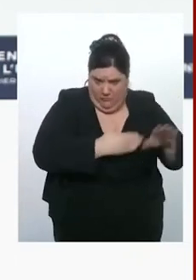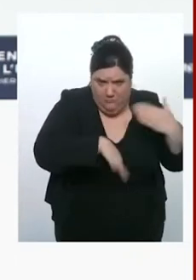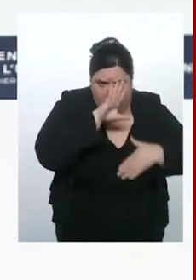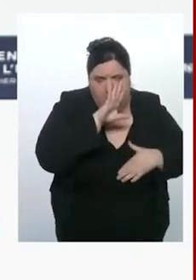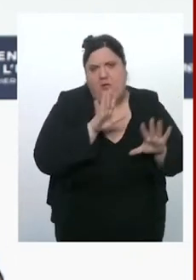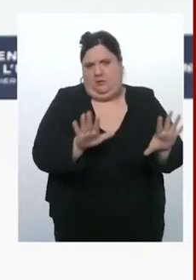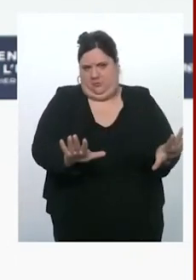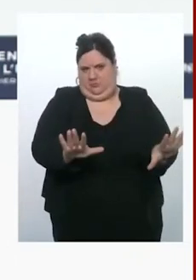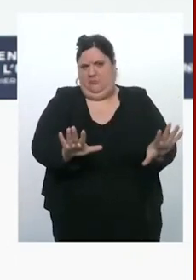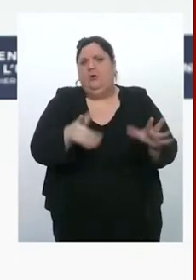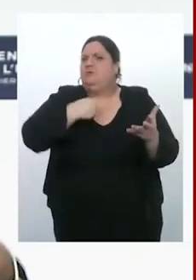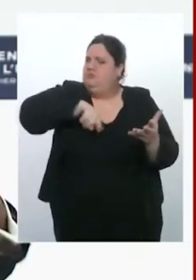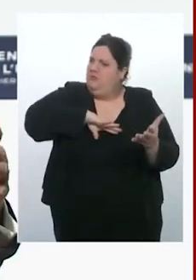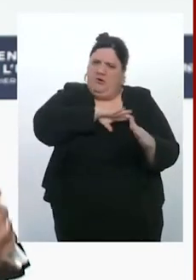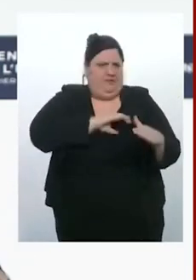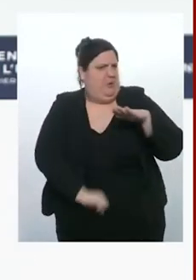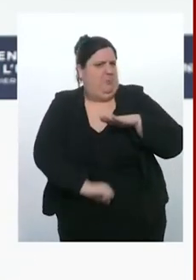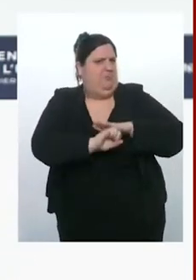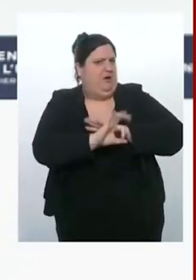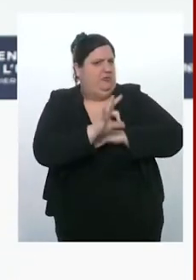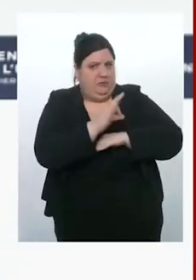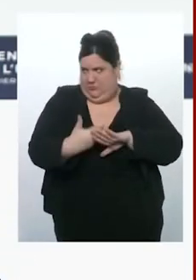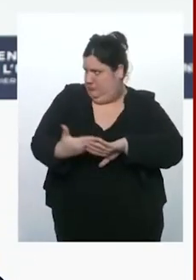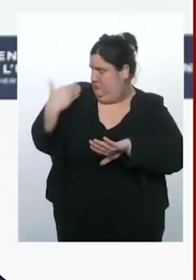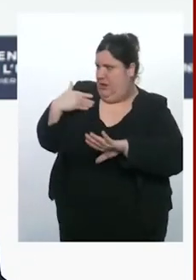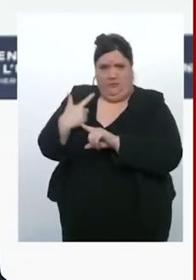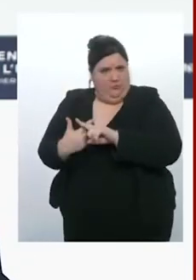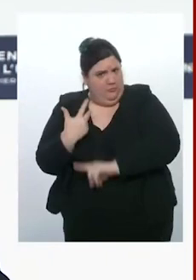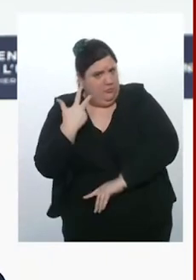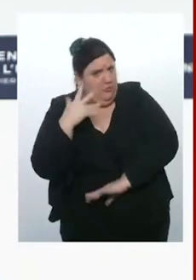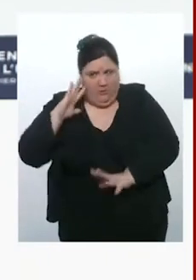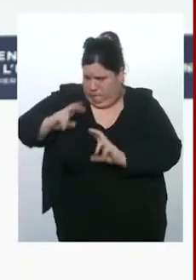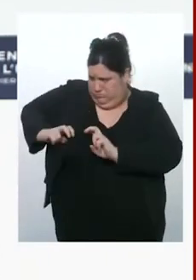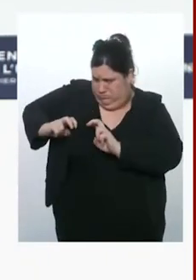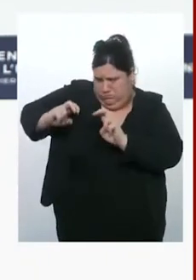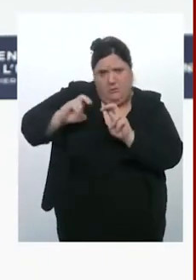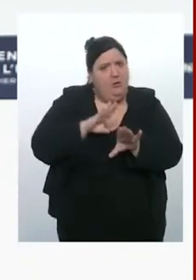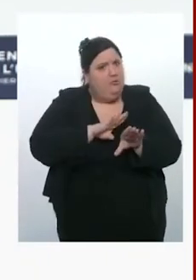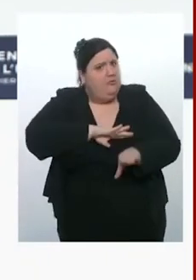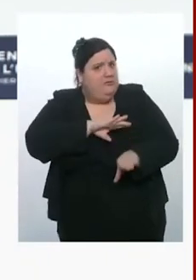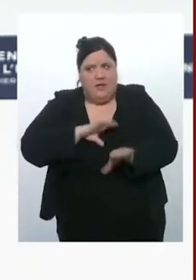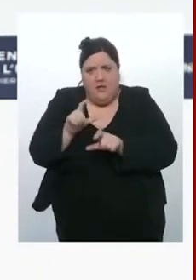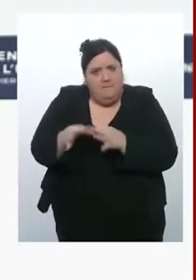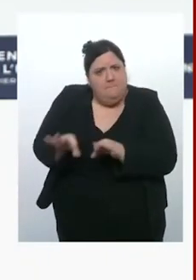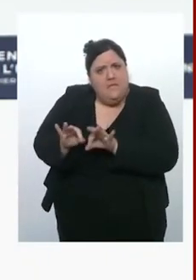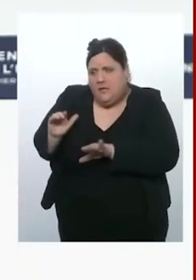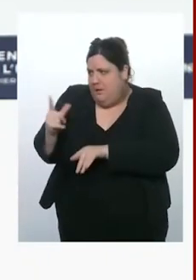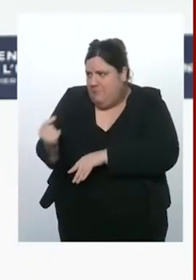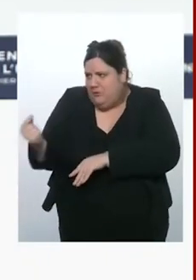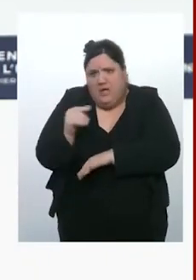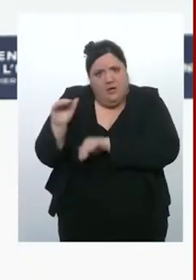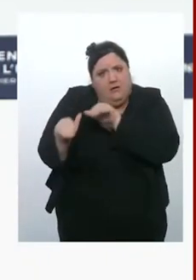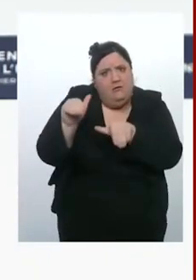volonté est de mobiliser chez nos partenaires et tous ceux que nous trouvons des capacités supplémentaires. Et d'ailleurs, il se trouve que plusieurs Etats qui étaient